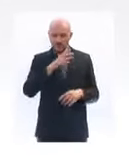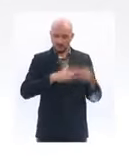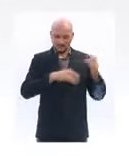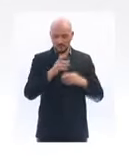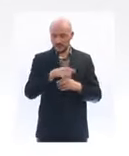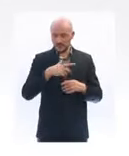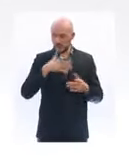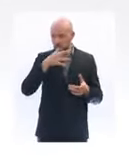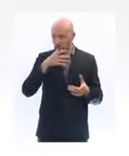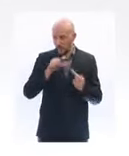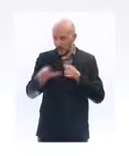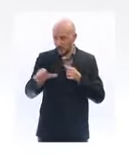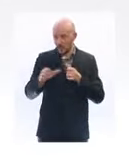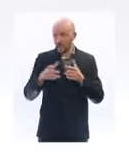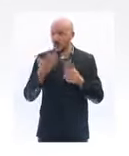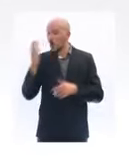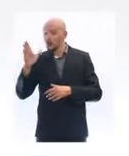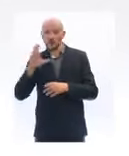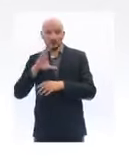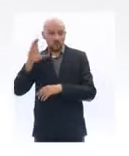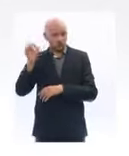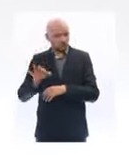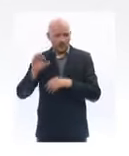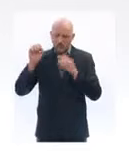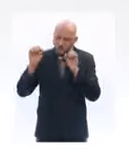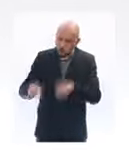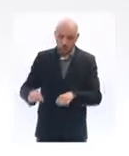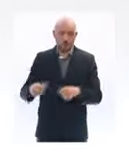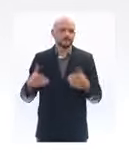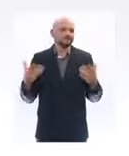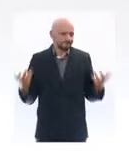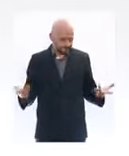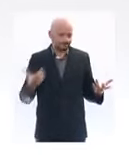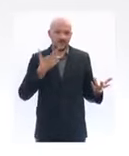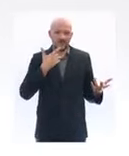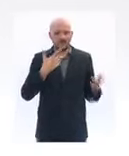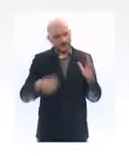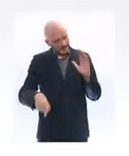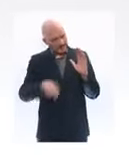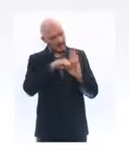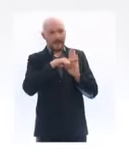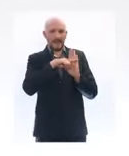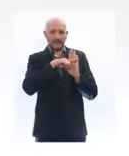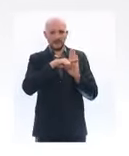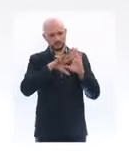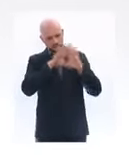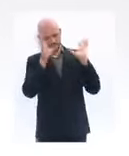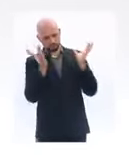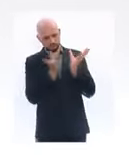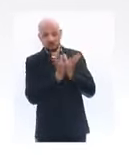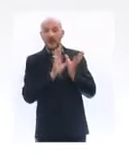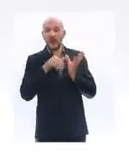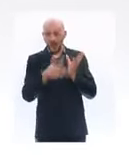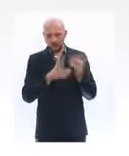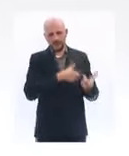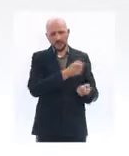certains le sont à 100%. Et dans ce cas-là, ça peut conduire, effectivement, ça va conduire dans la période de confinement à télétravailler, à